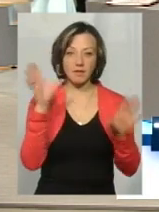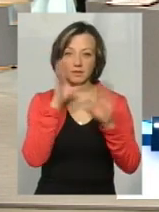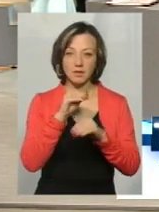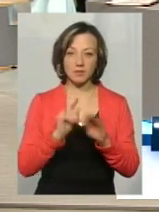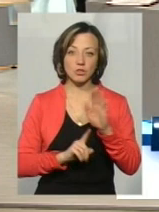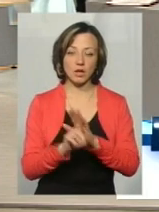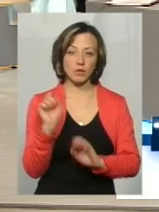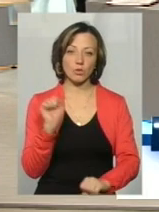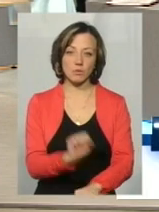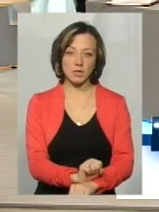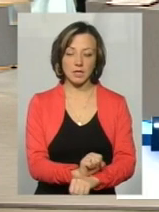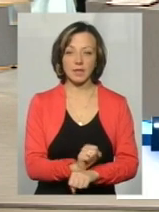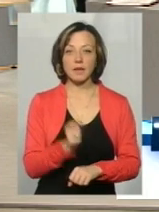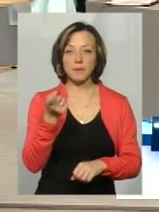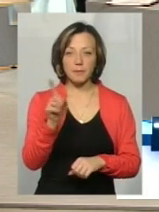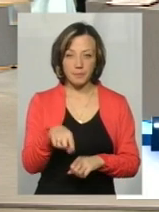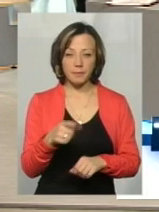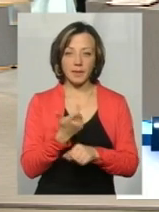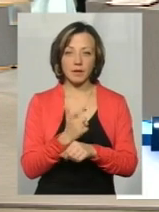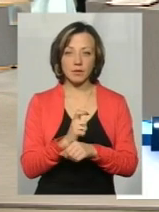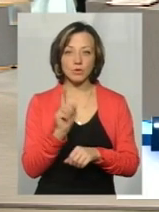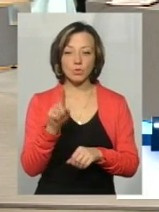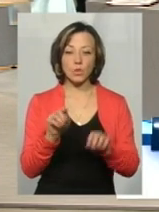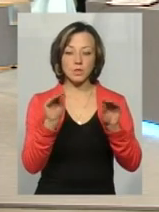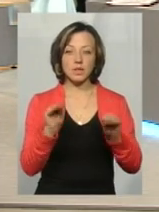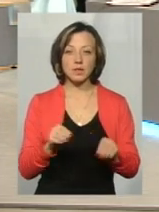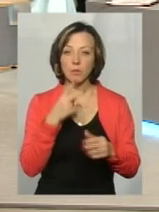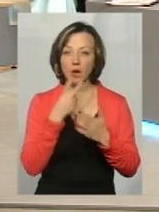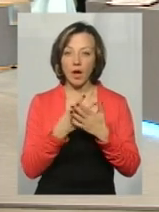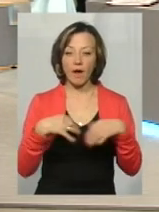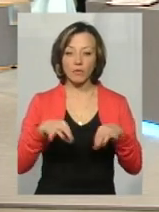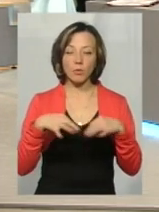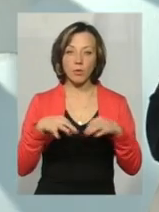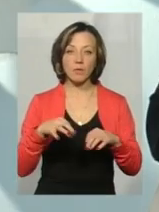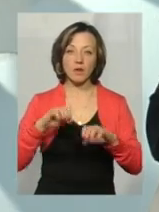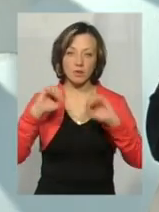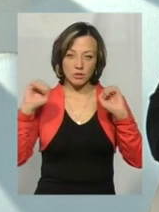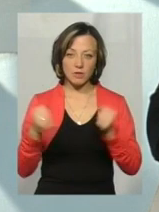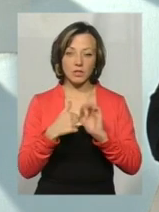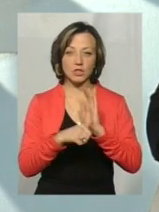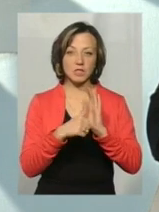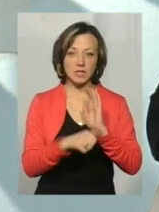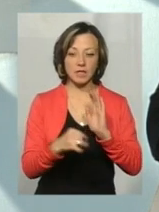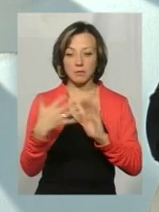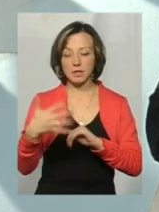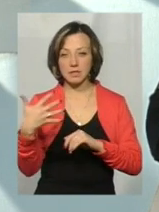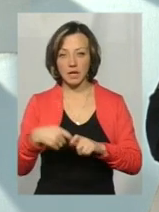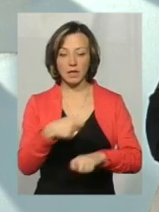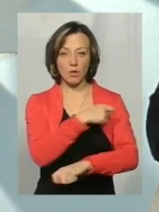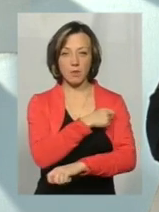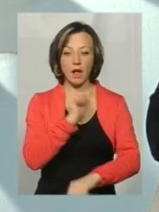почати тормозити. Більш того, статистика показує, що якщо автомобілі рухаються зі швидкостю 60 км і 50 км,